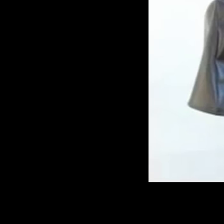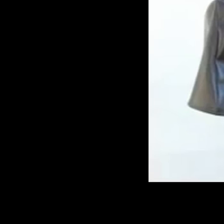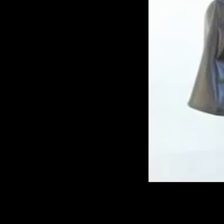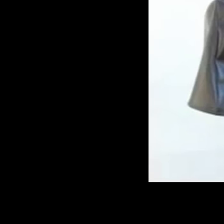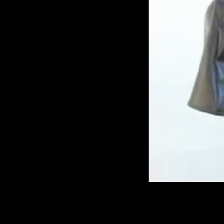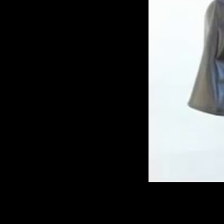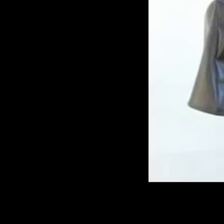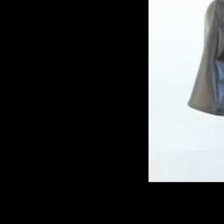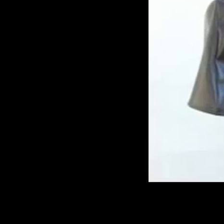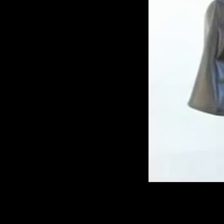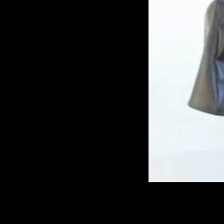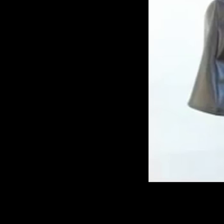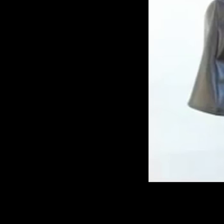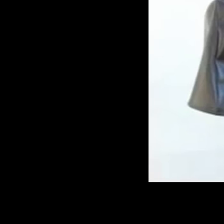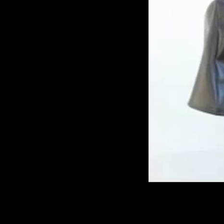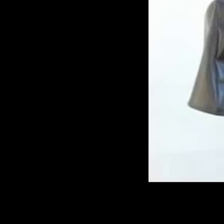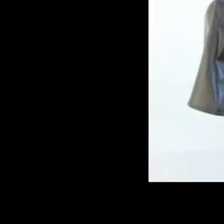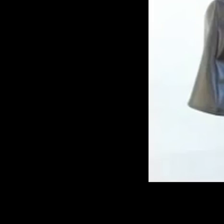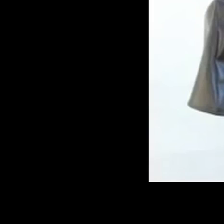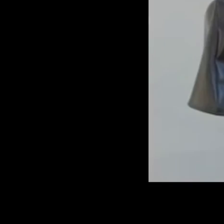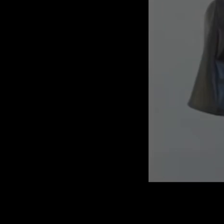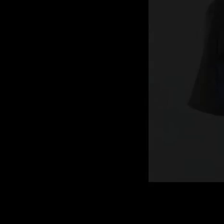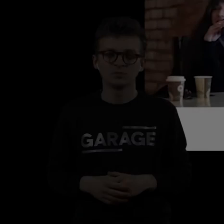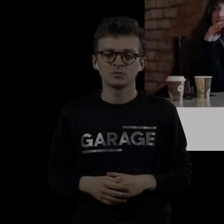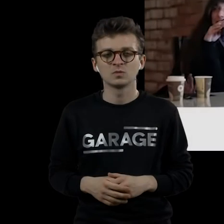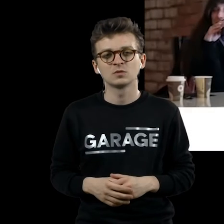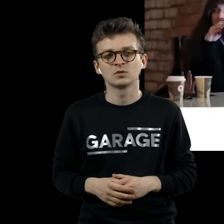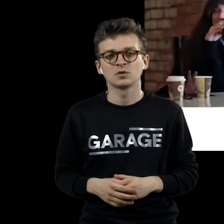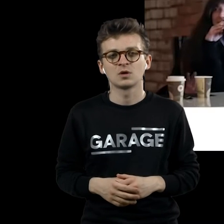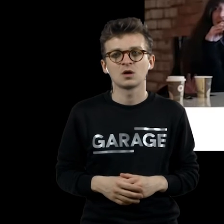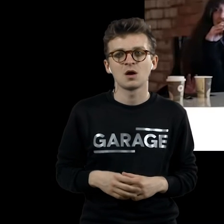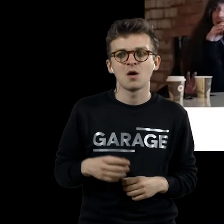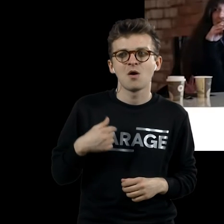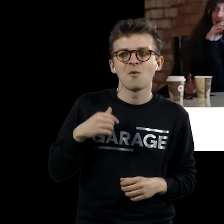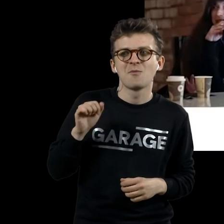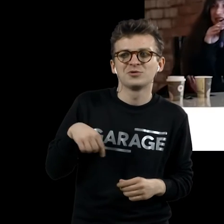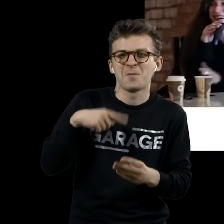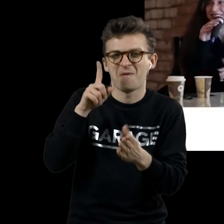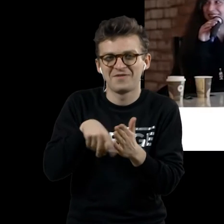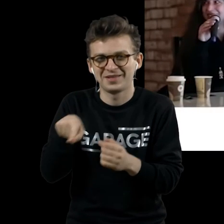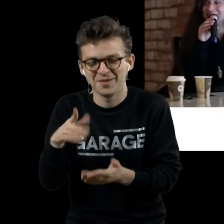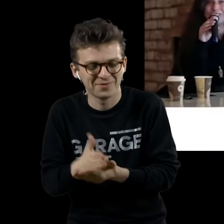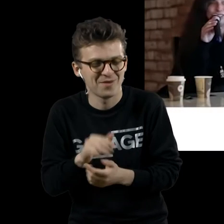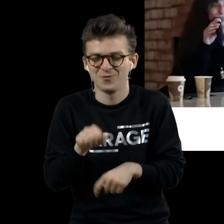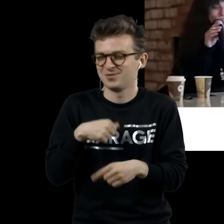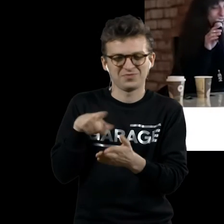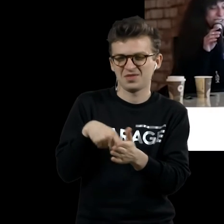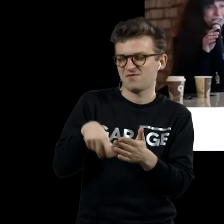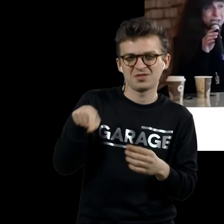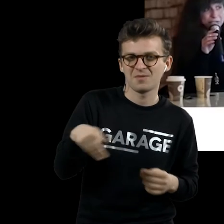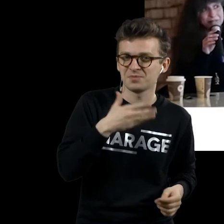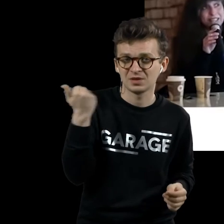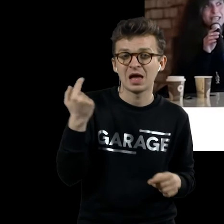-английски с золотыми буквами «Ундервуд». Мы можем как-то верить в нее, можем в нее не верить. Вот такой вот тоже